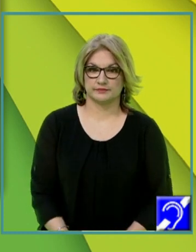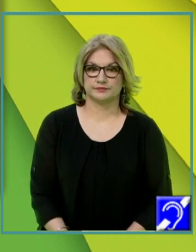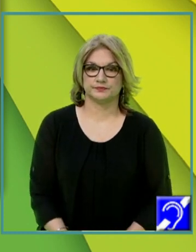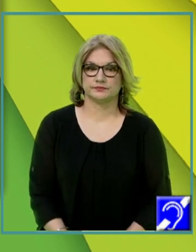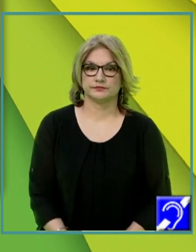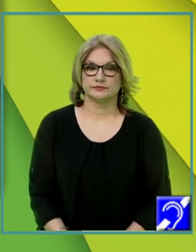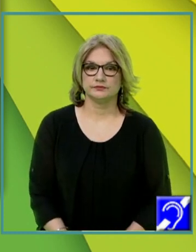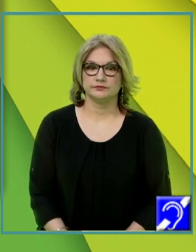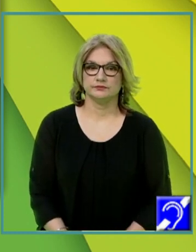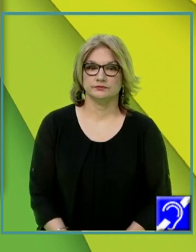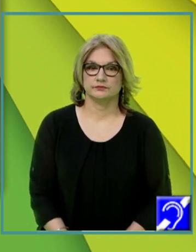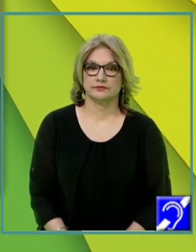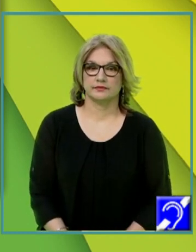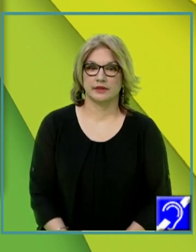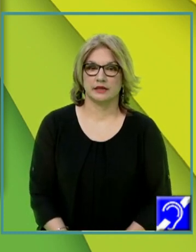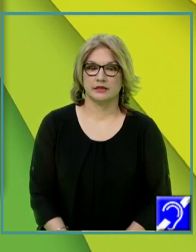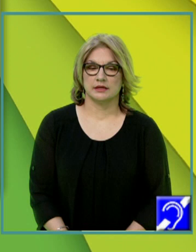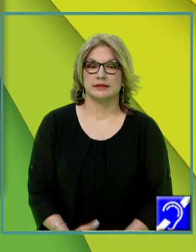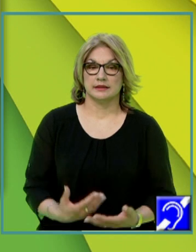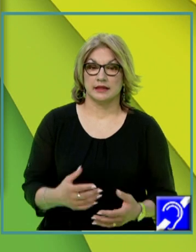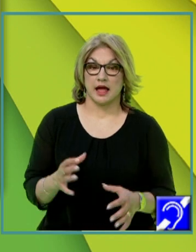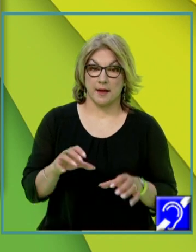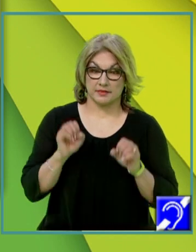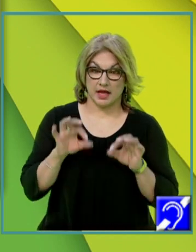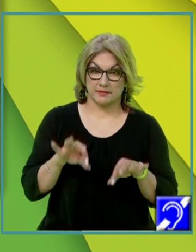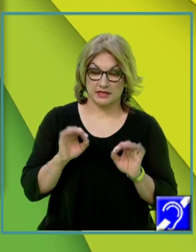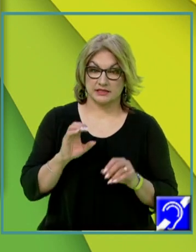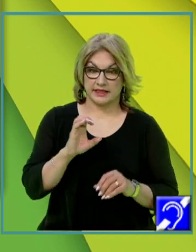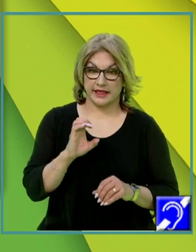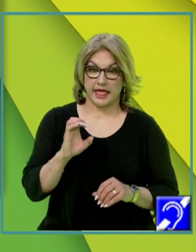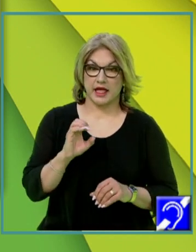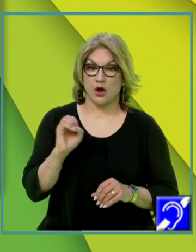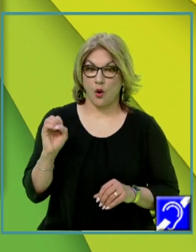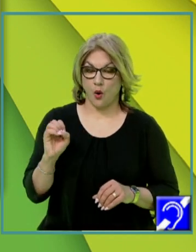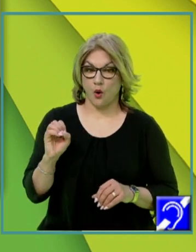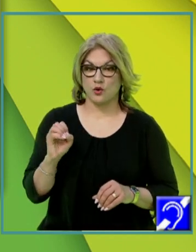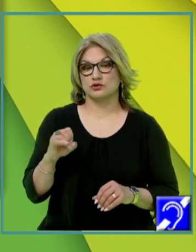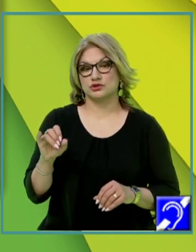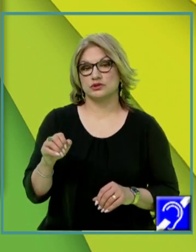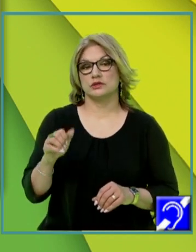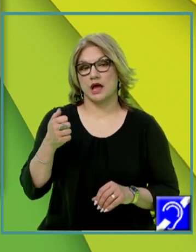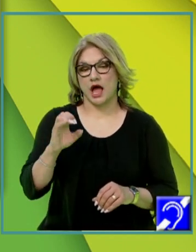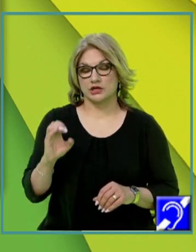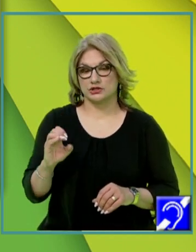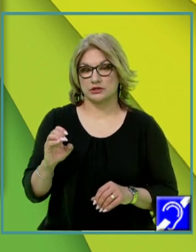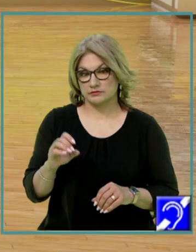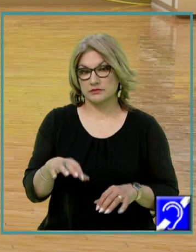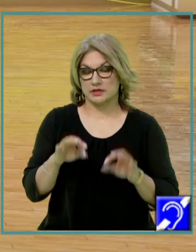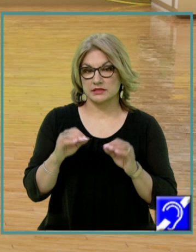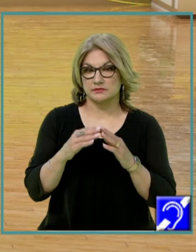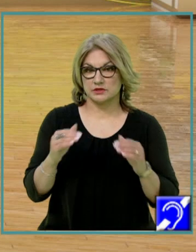Și ne-a ieșit EO. Avându pe EO și avându pe AC, putem să determinăm area triunghiului EAC.